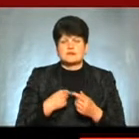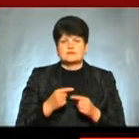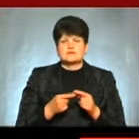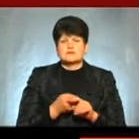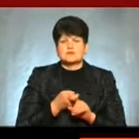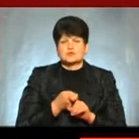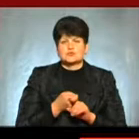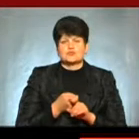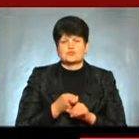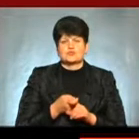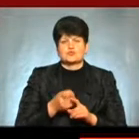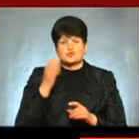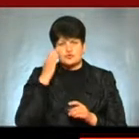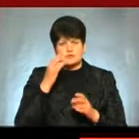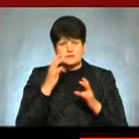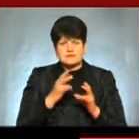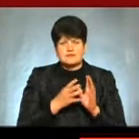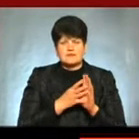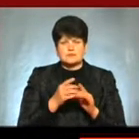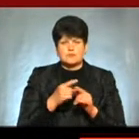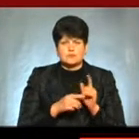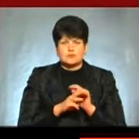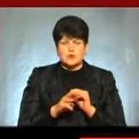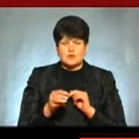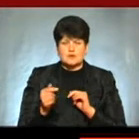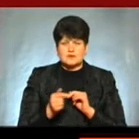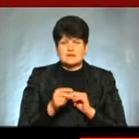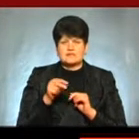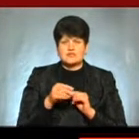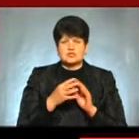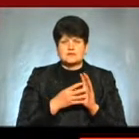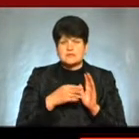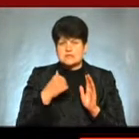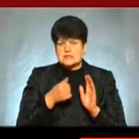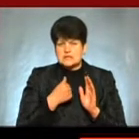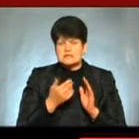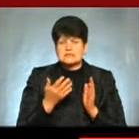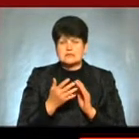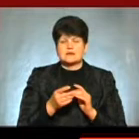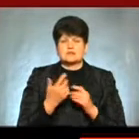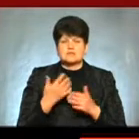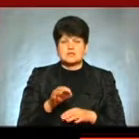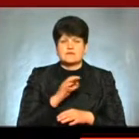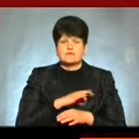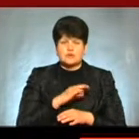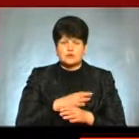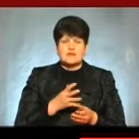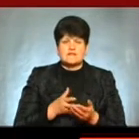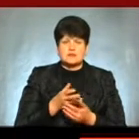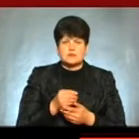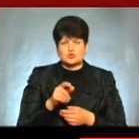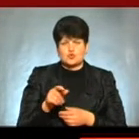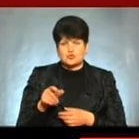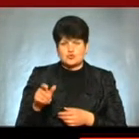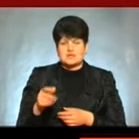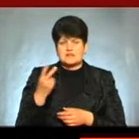катастрофи 9,5 млн грн на 2019 рік З яких вже використано, тобто виплачено людям